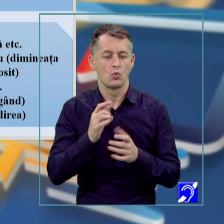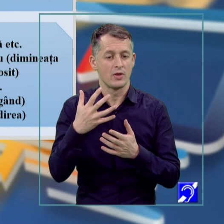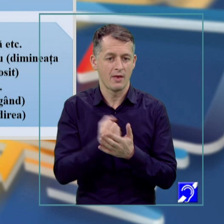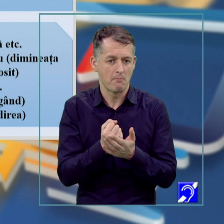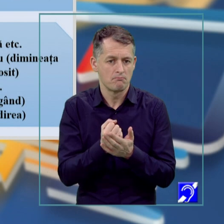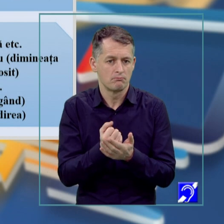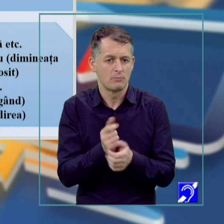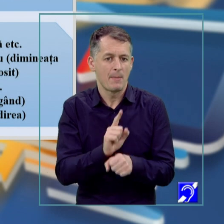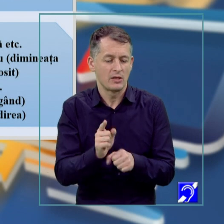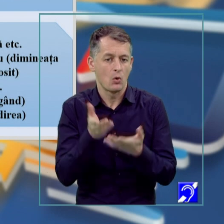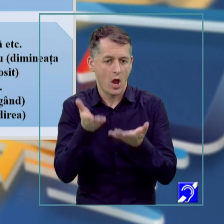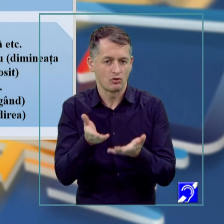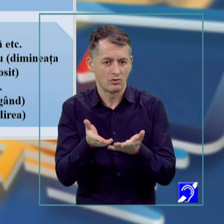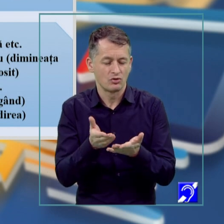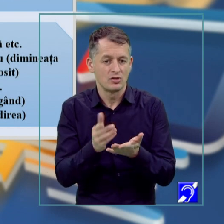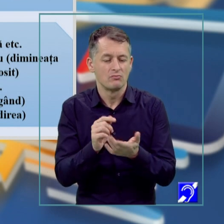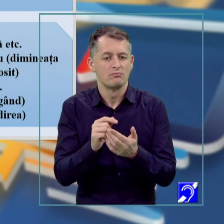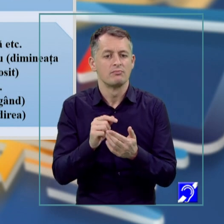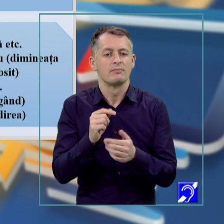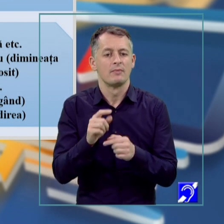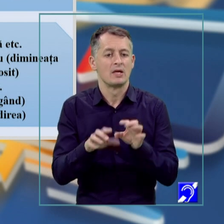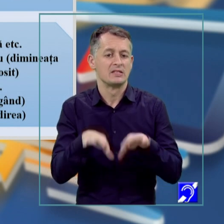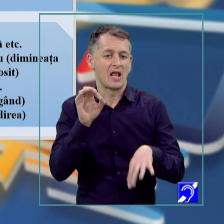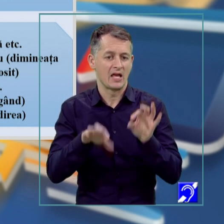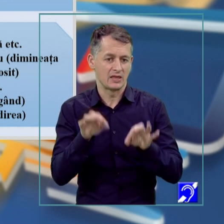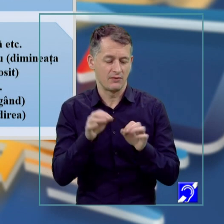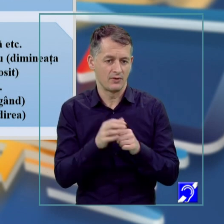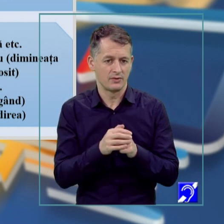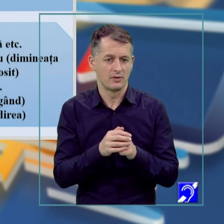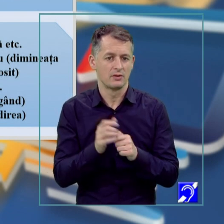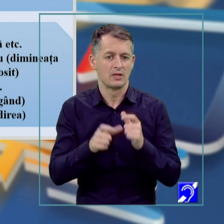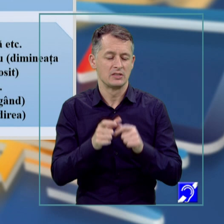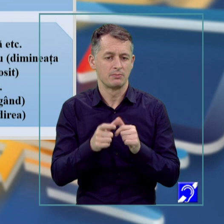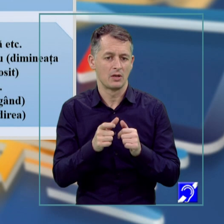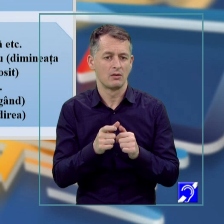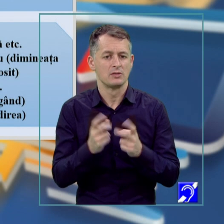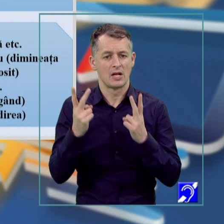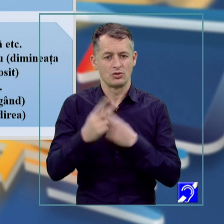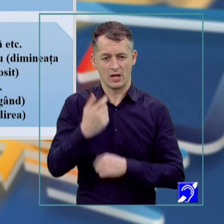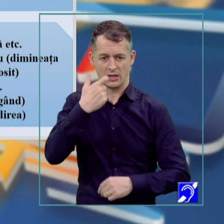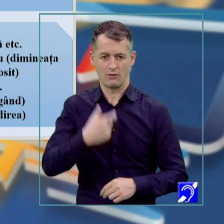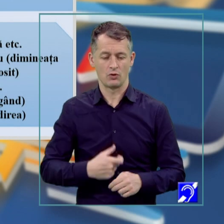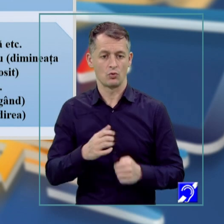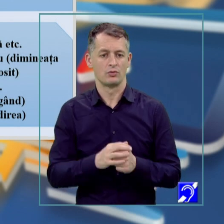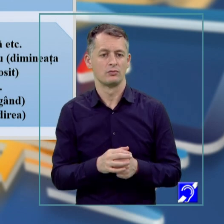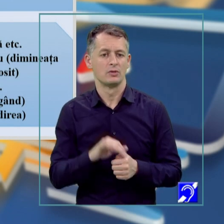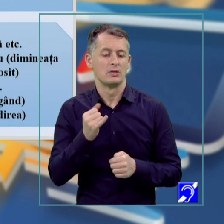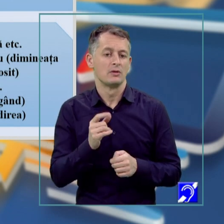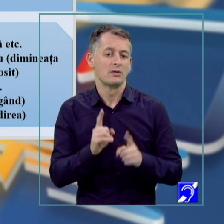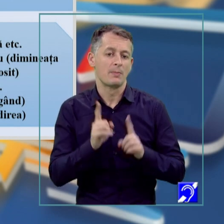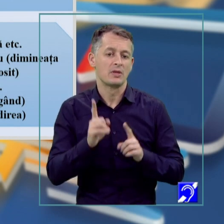ci îl prelucrează permanent. Este selectivă, fiind dependentă de ceea ce înseamnă subiectivitatea individului. Este contextuală sau